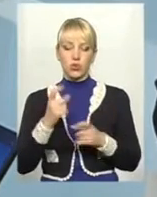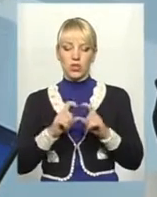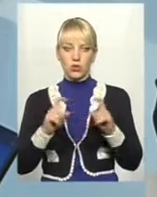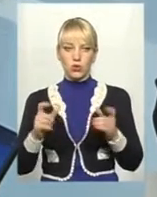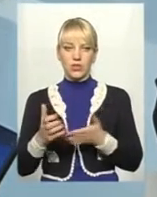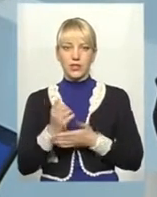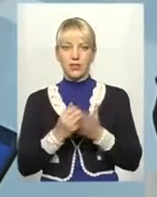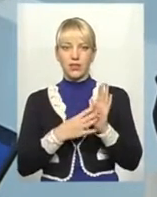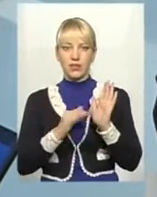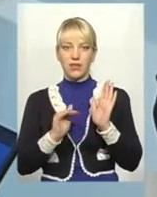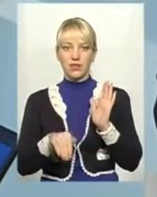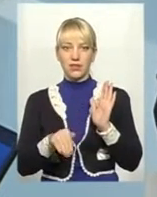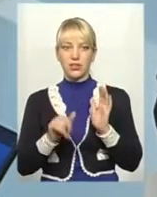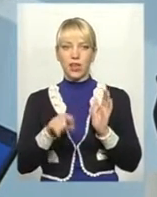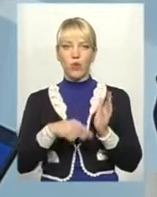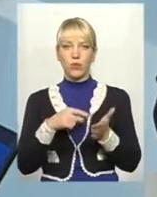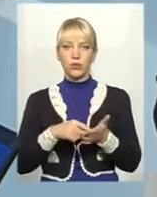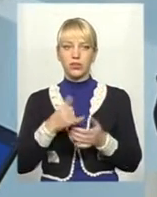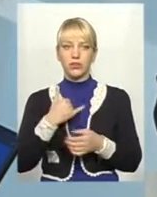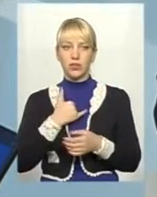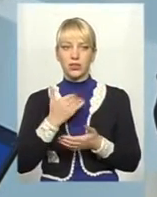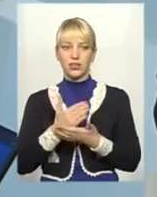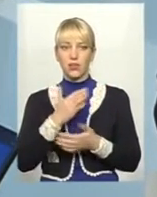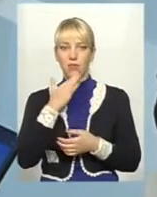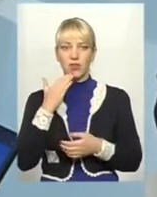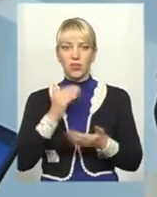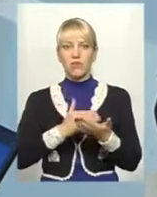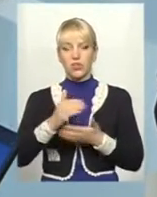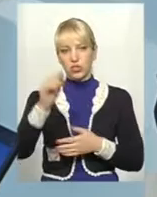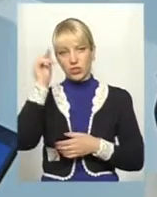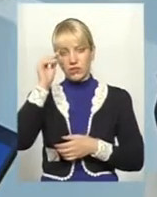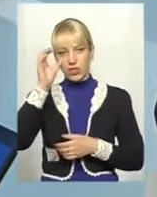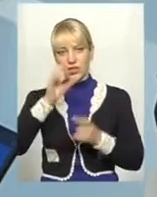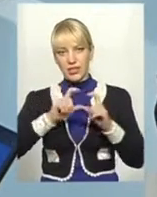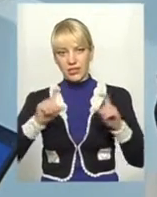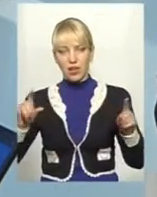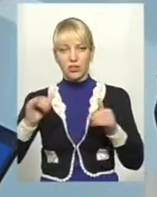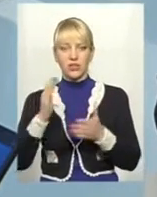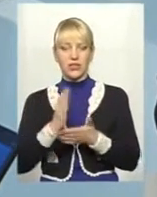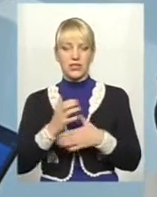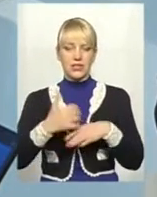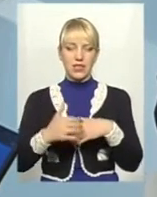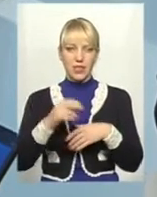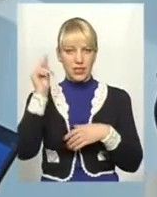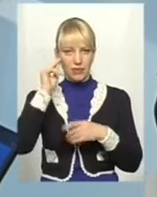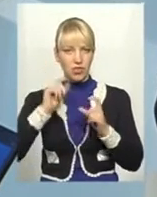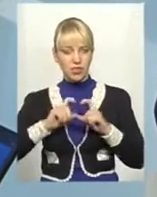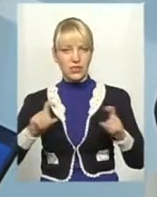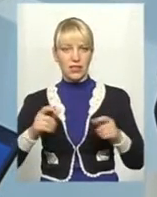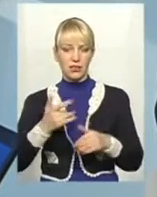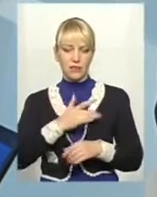зібрала 9 тисяч, а в місті в нас багато і вищих навчальних закладів, і навчальних закладів, і середніх навчальних закладів,